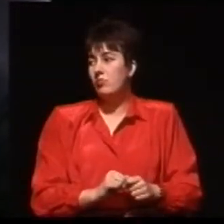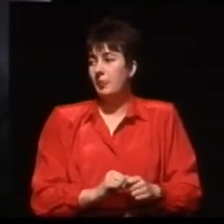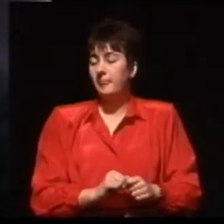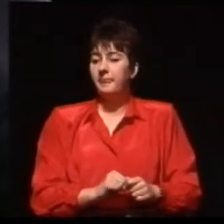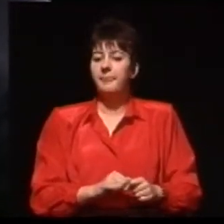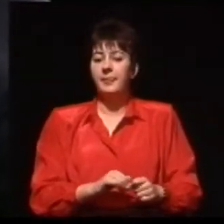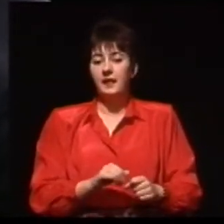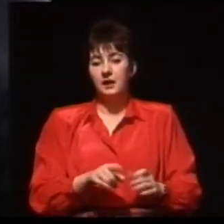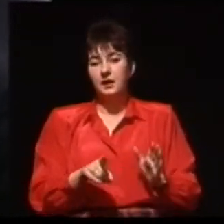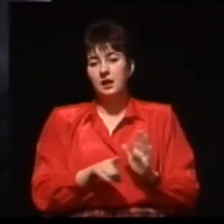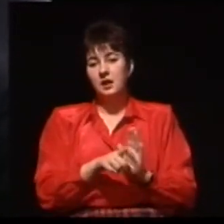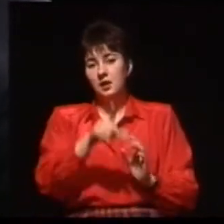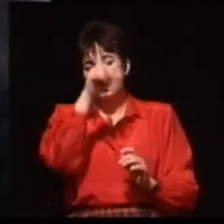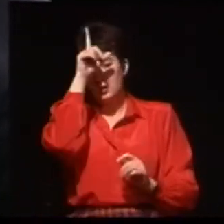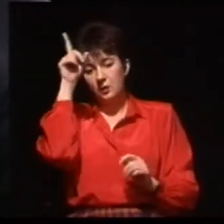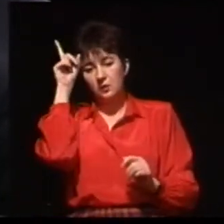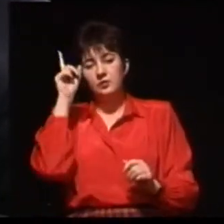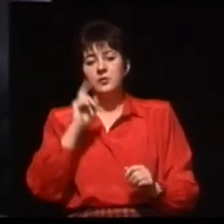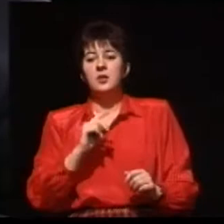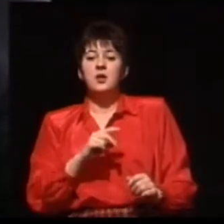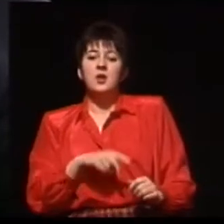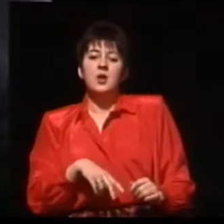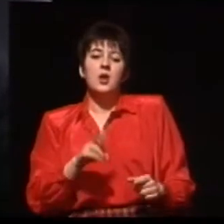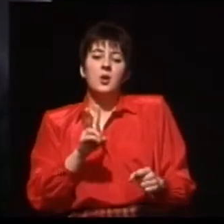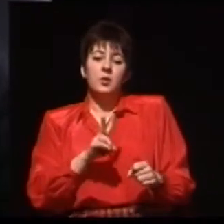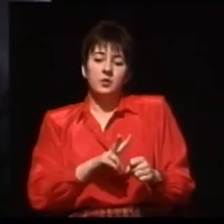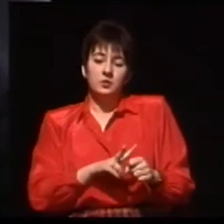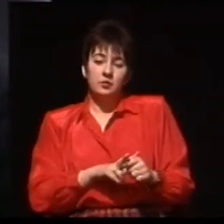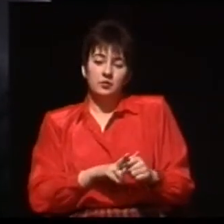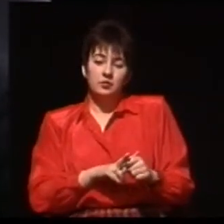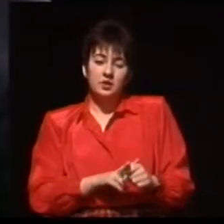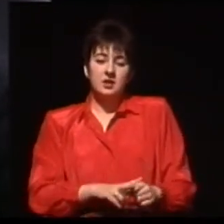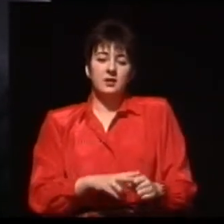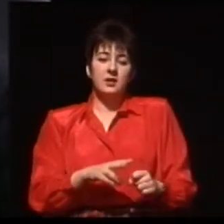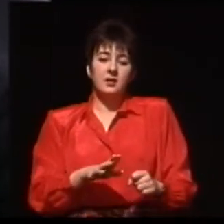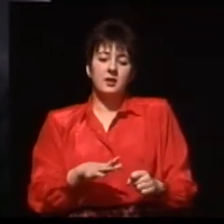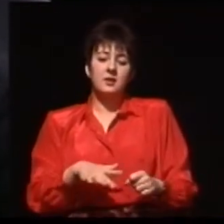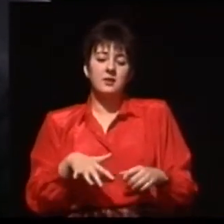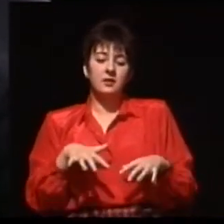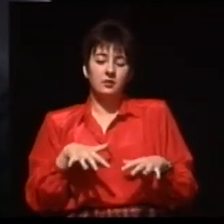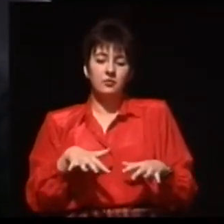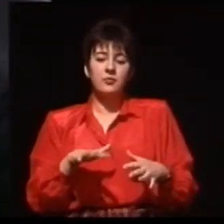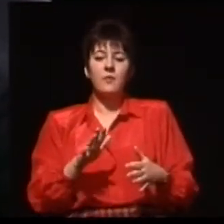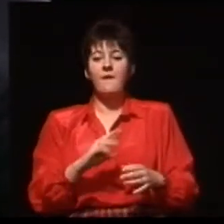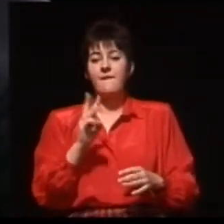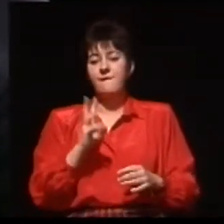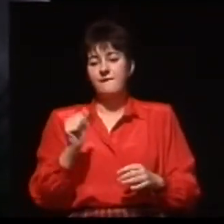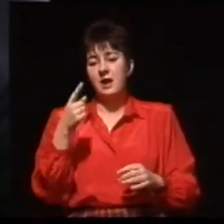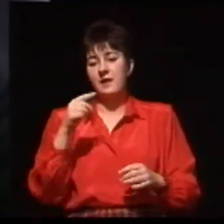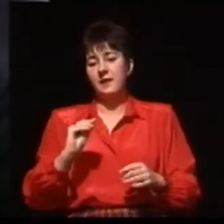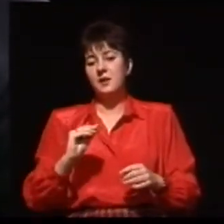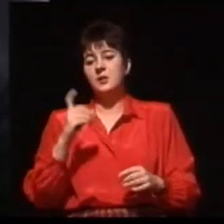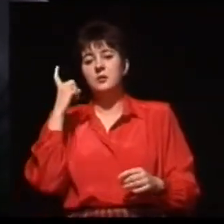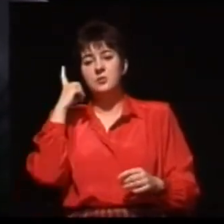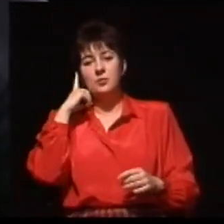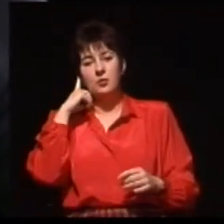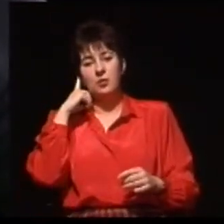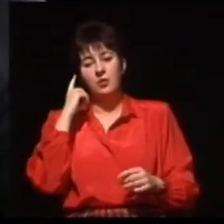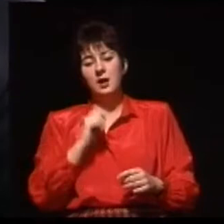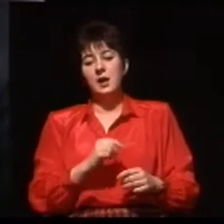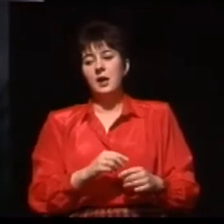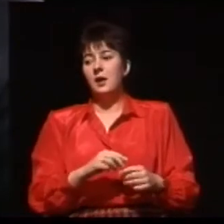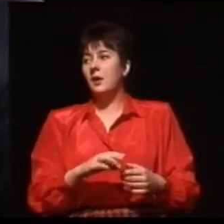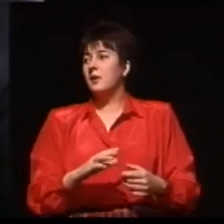niedosłuch nabyli już w okresie życia późniejszego, kiedy mówili lub urodzili się z tym schorzeniem.